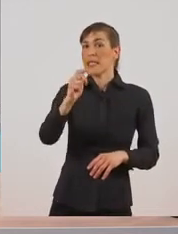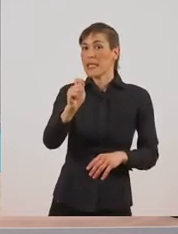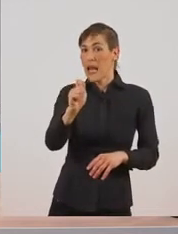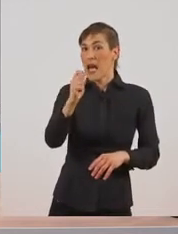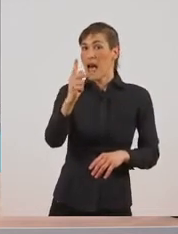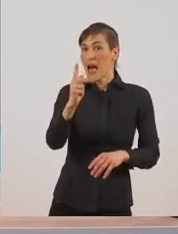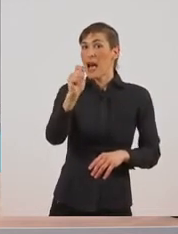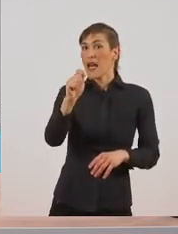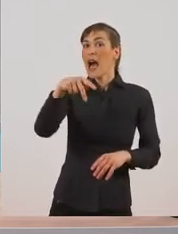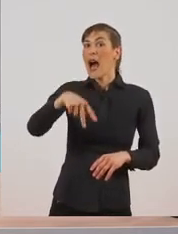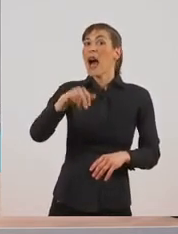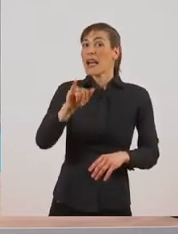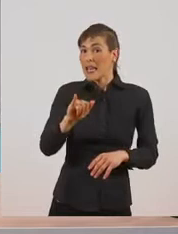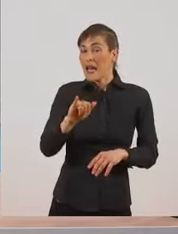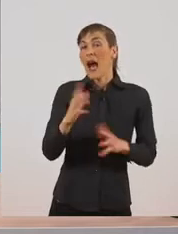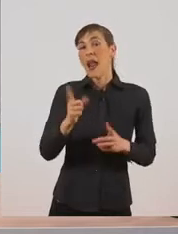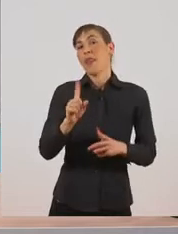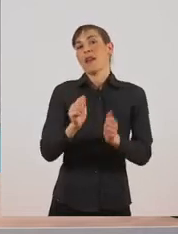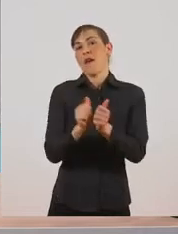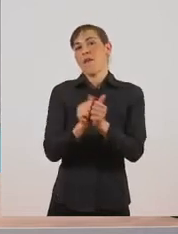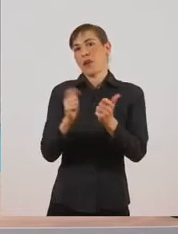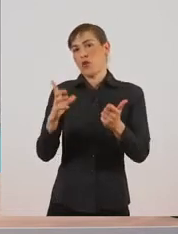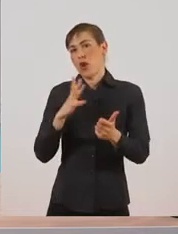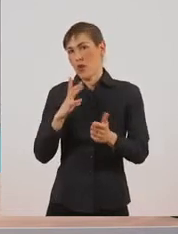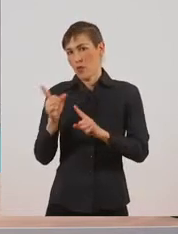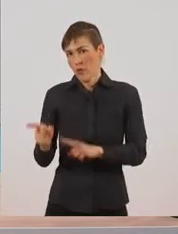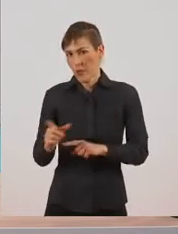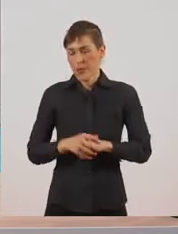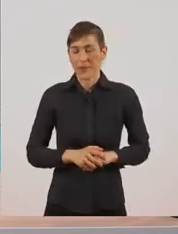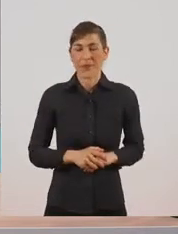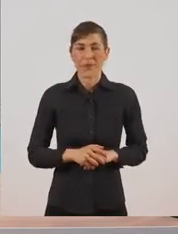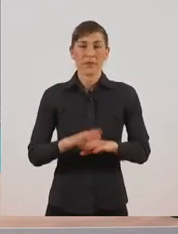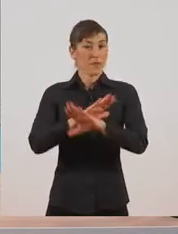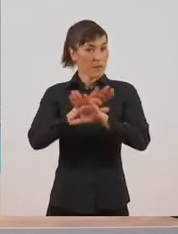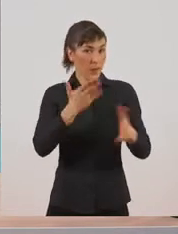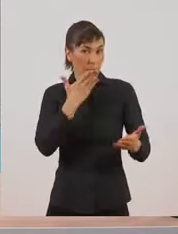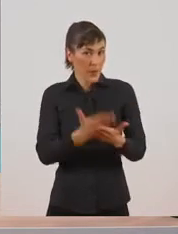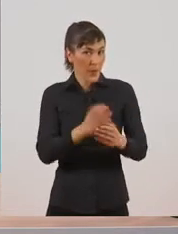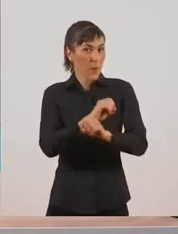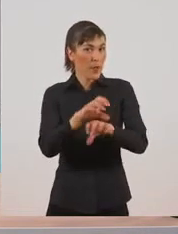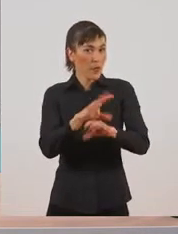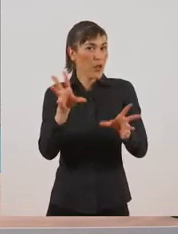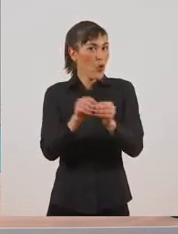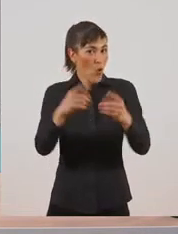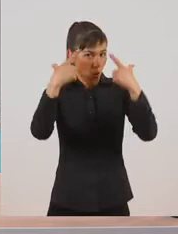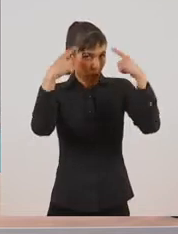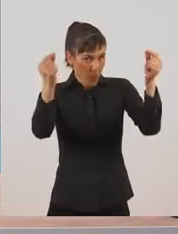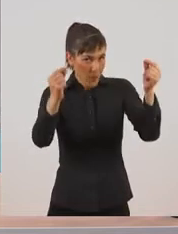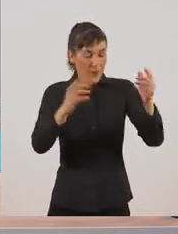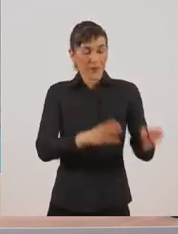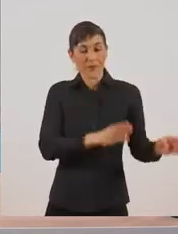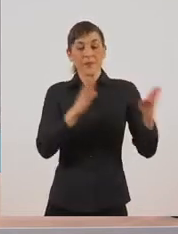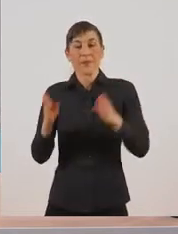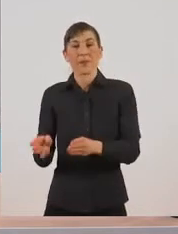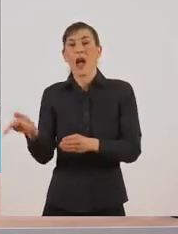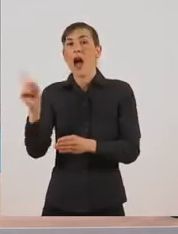Και έτσι ολοκληρώσαμε τις πληροφορίες μας για το λύκο και θα προχωρήσουμε σε ένα σπόνδυλο ζώο που είναι η